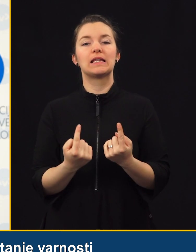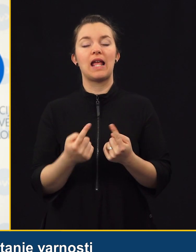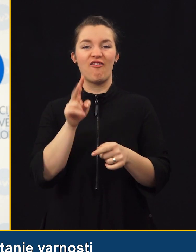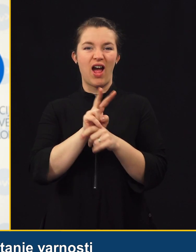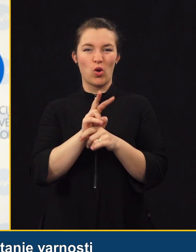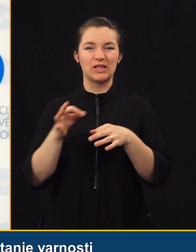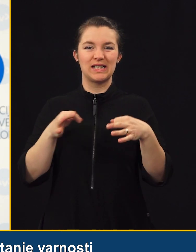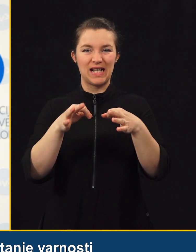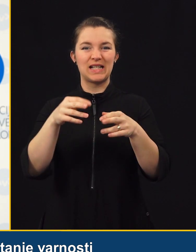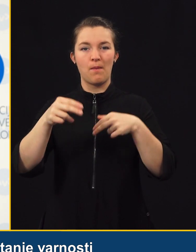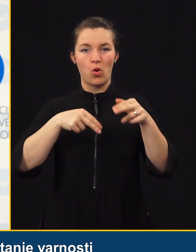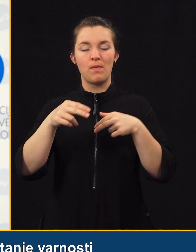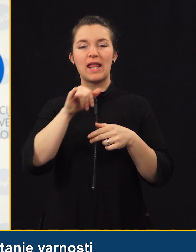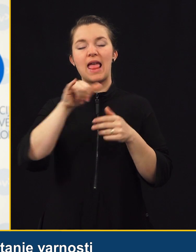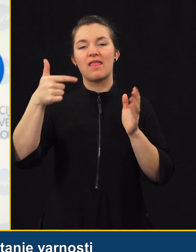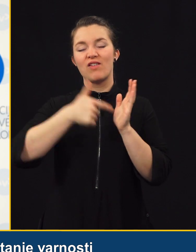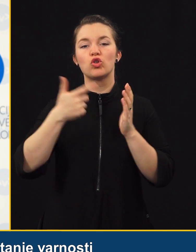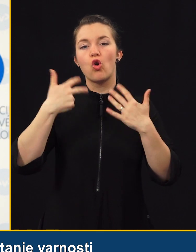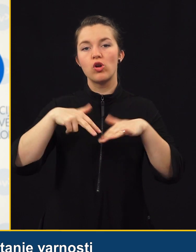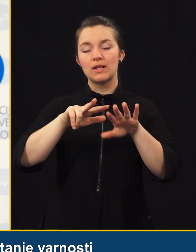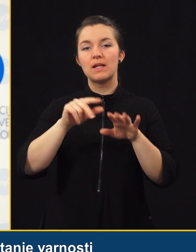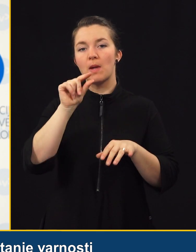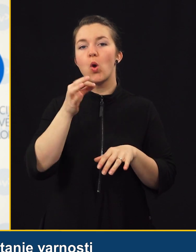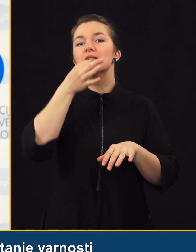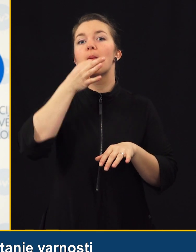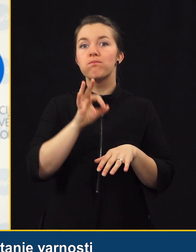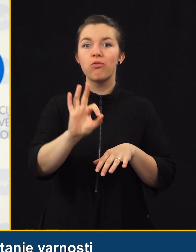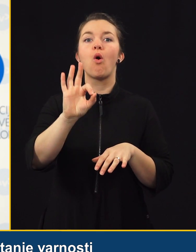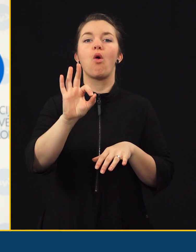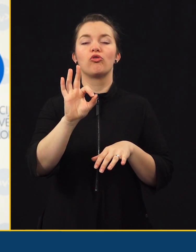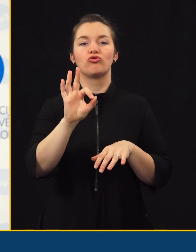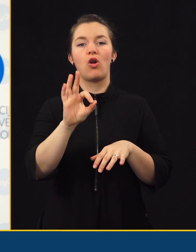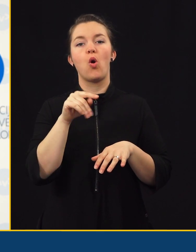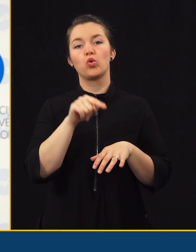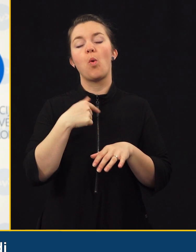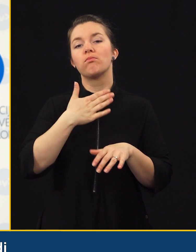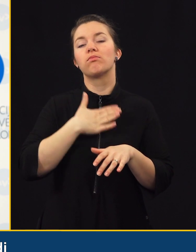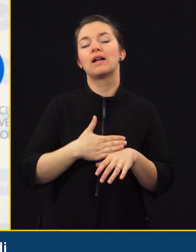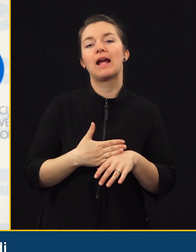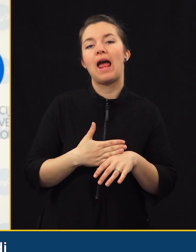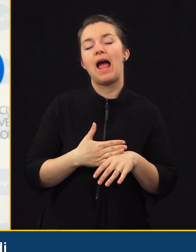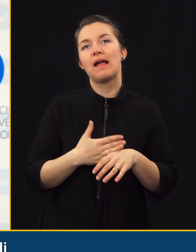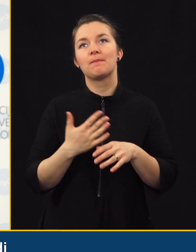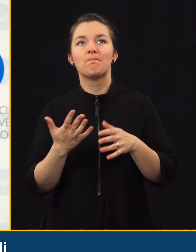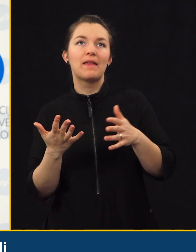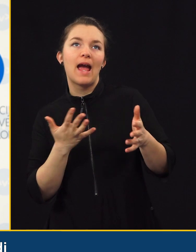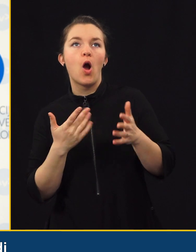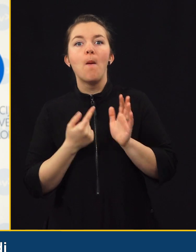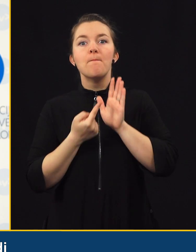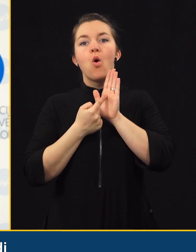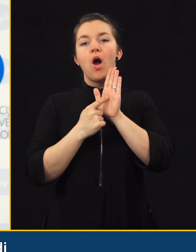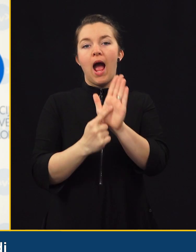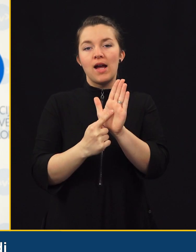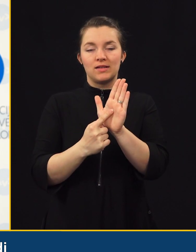varnosti cestnega prometa v leto 2018 nekoliko izboljšalo, bi rad nekako